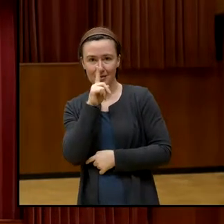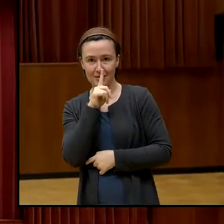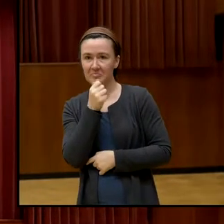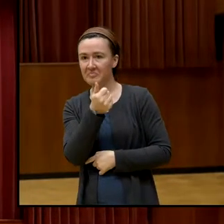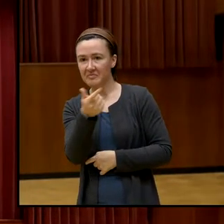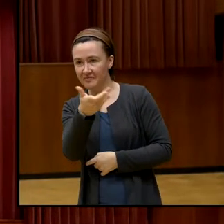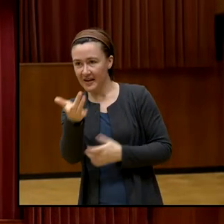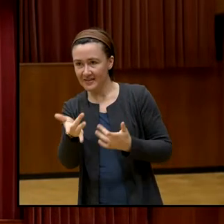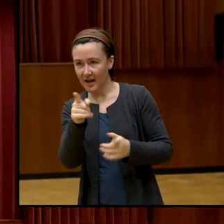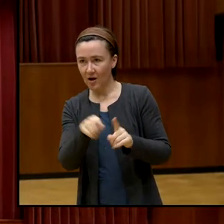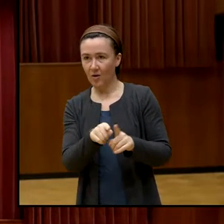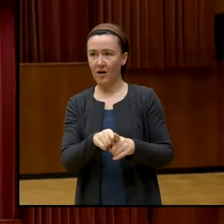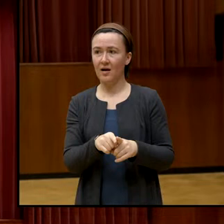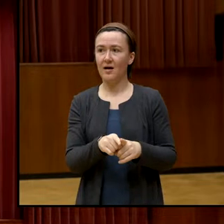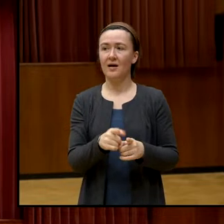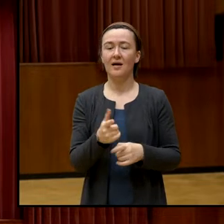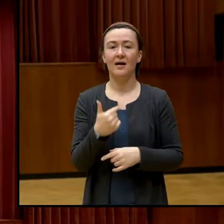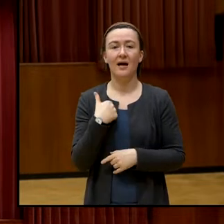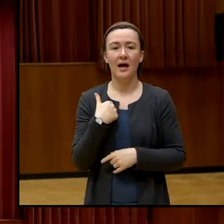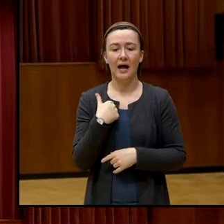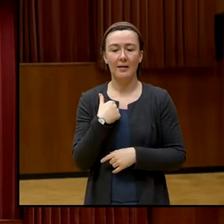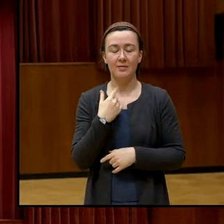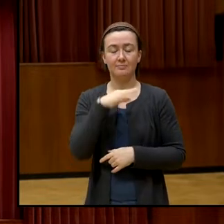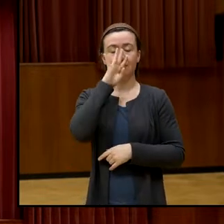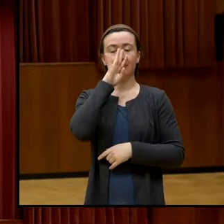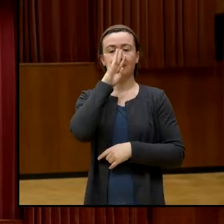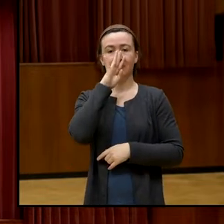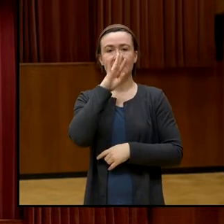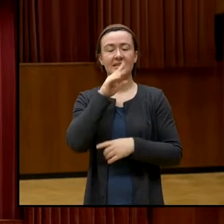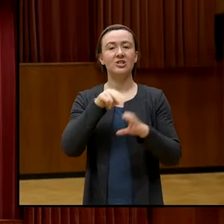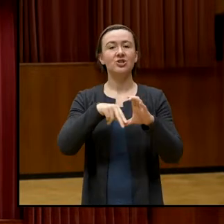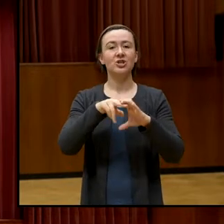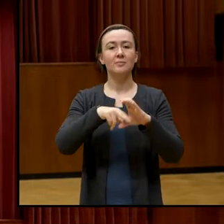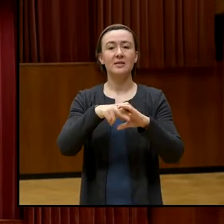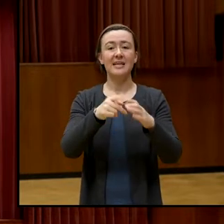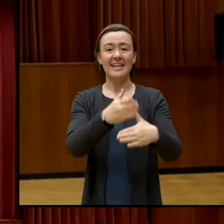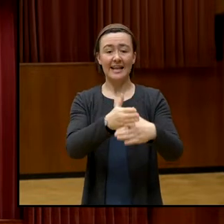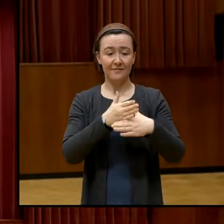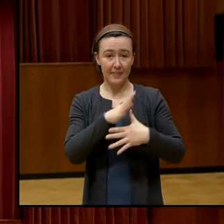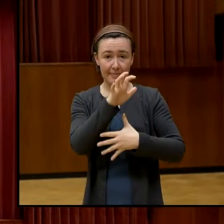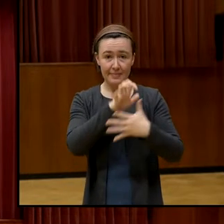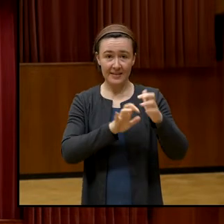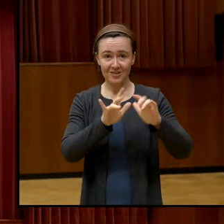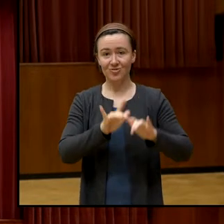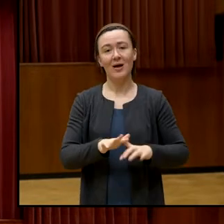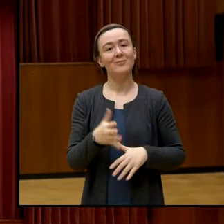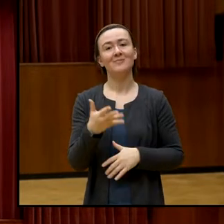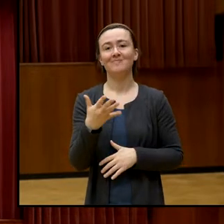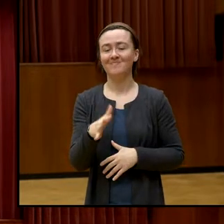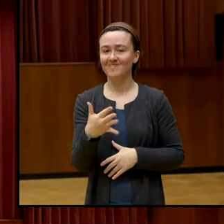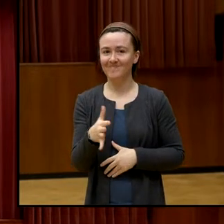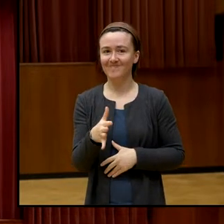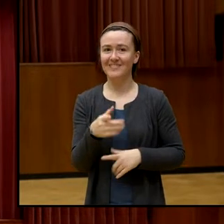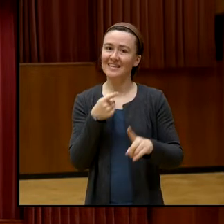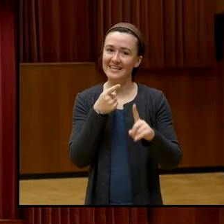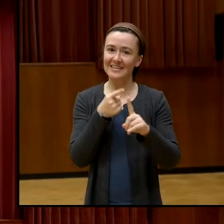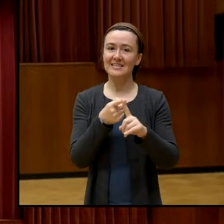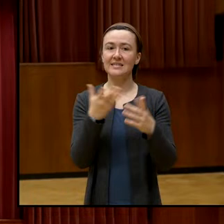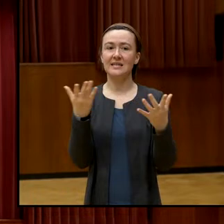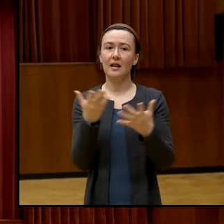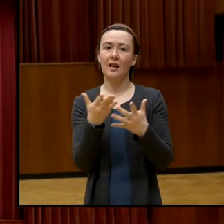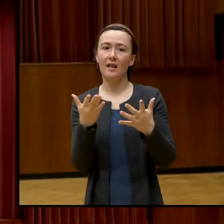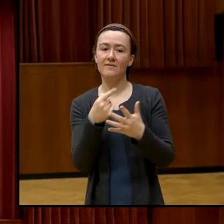ChatGP war nicht dazu da, uns zu helfen, Texte zu machen, sondern dieses Programm hat